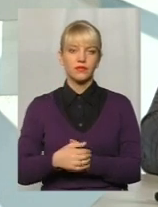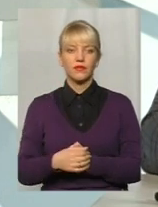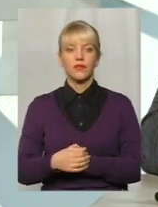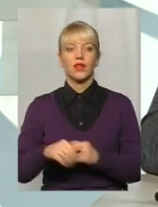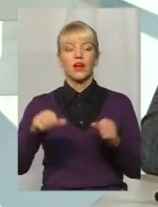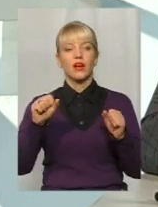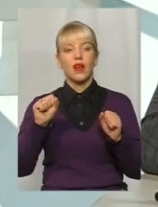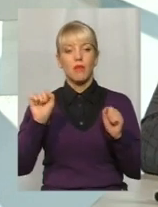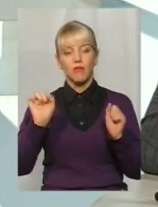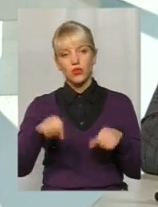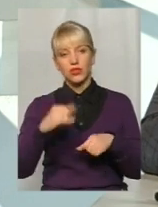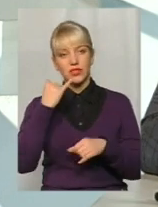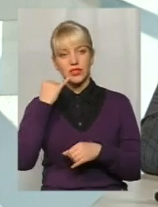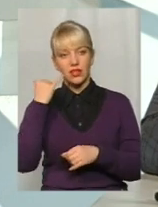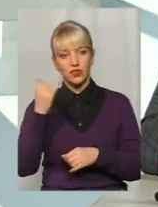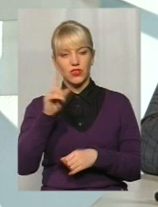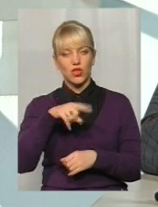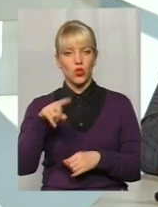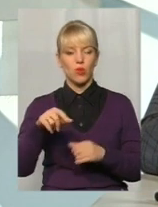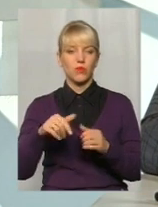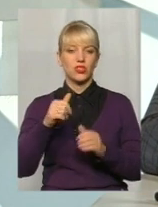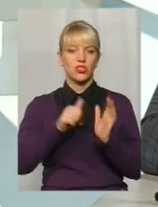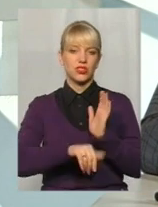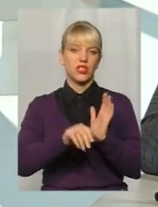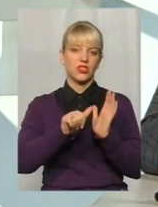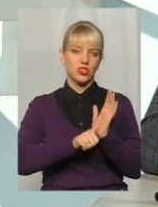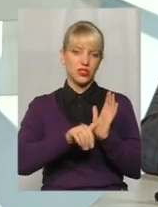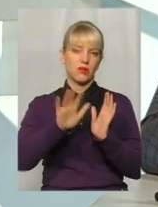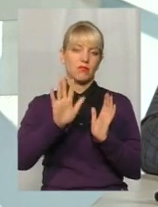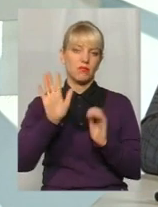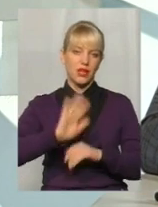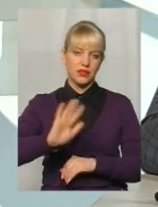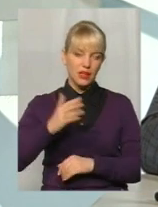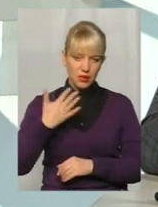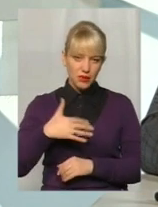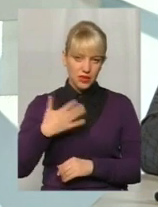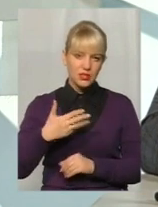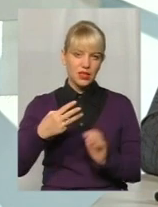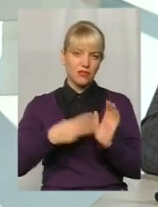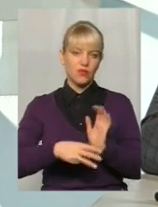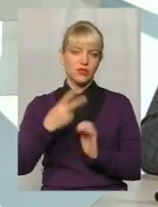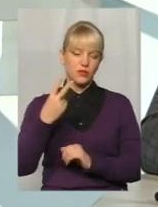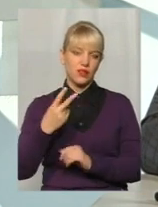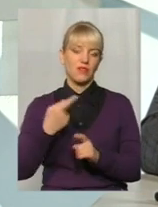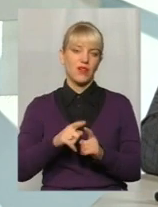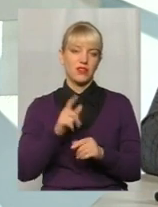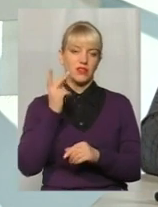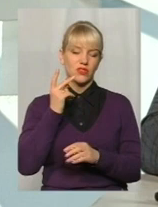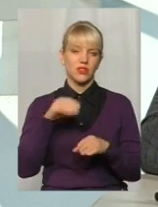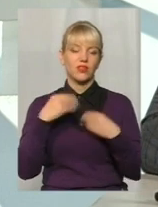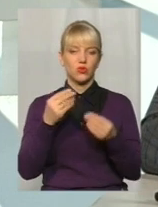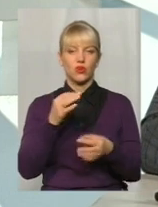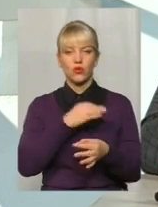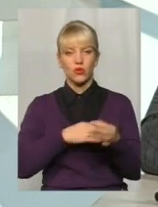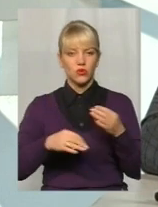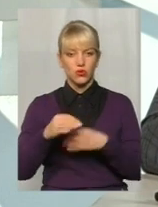А можете зателефонувати за номером телефона 66 50 82, вам завжди нададуть консультацію,